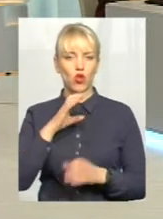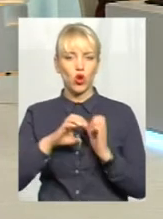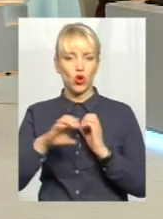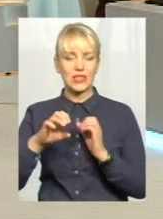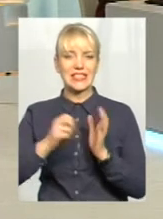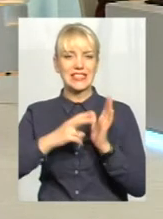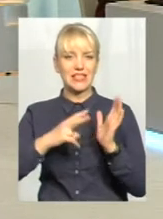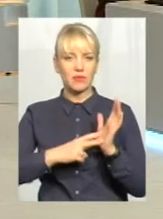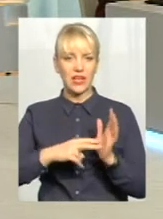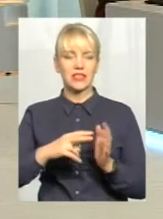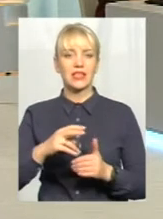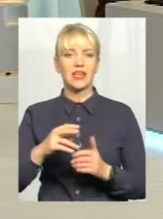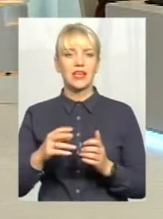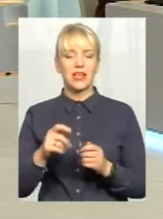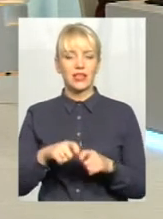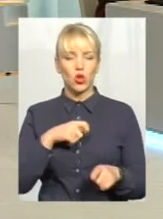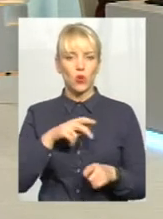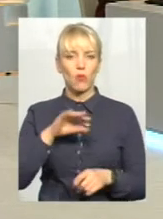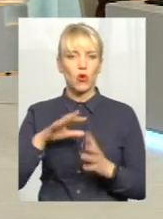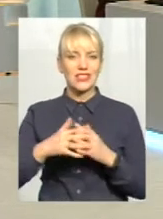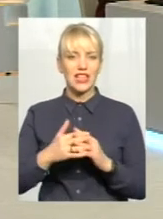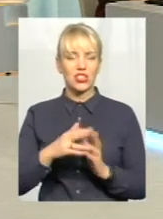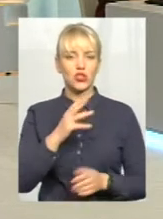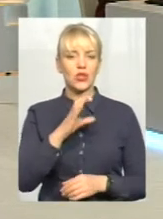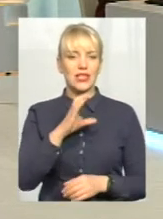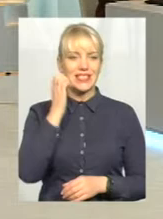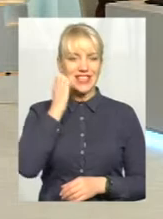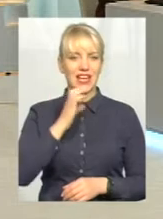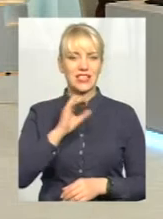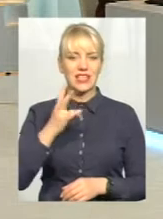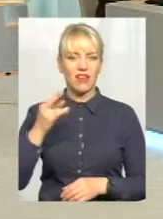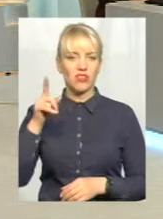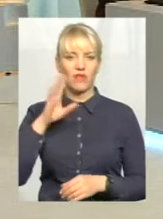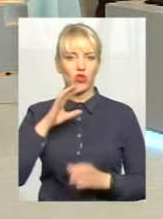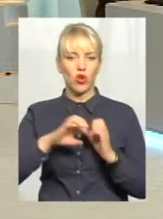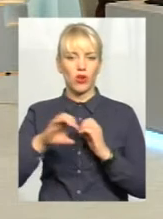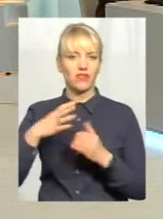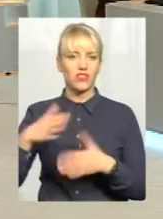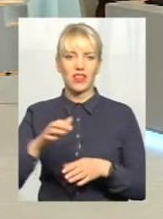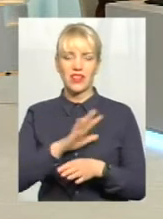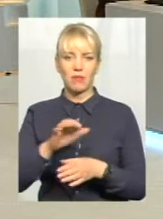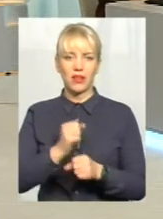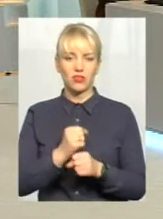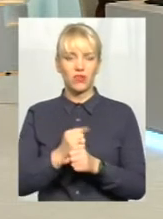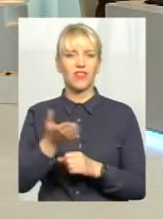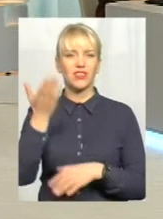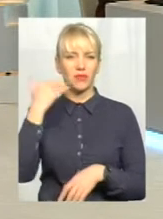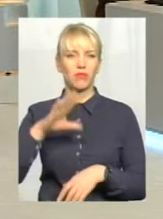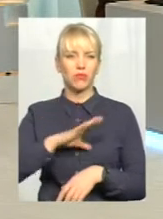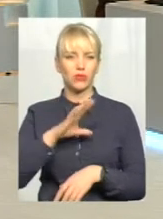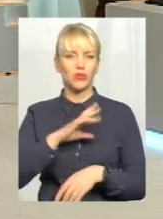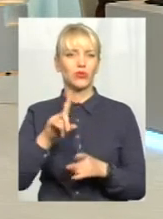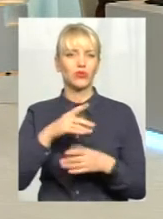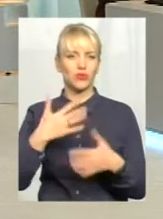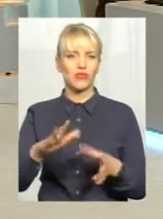кілометрів поселищу Старосинява, де водогін практично вже не працював, оці старі азбестові труби, з яких колись робили, ну що ж, що